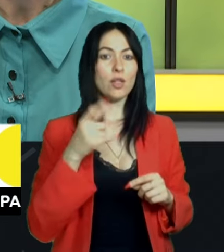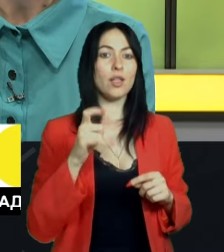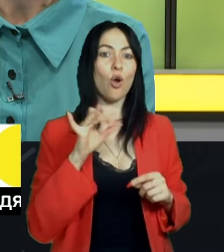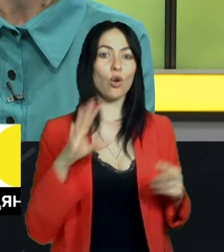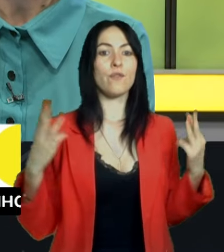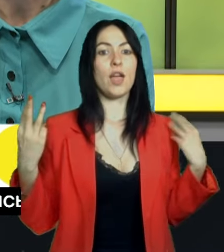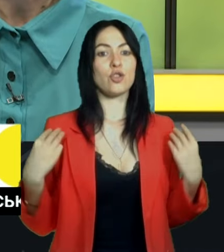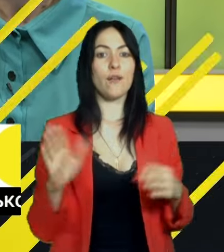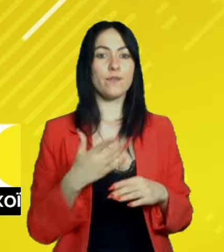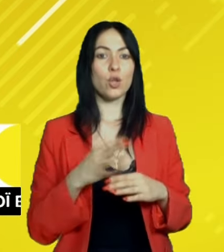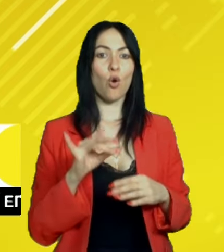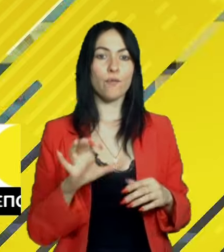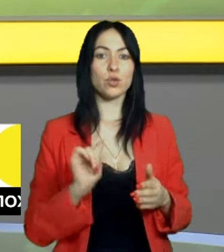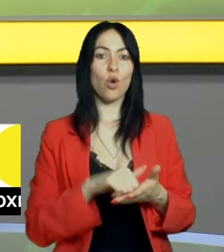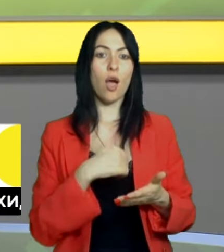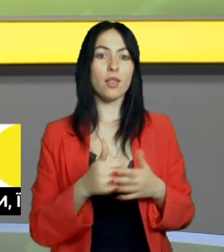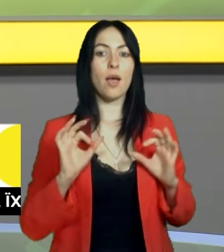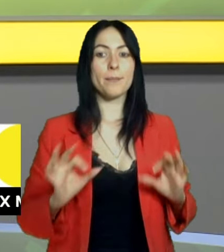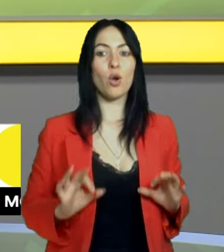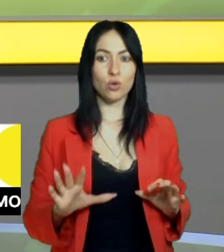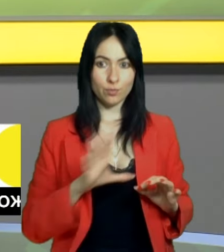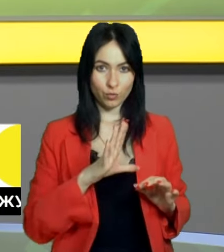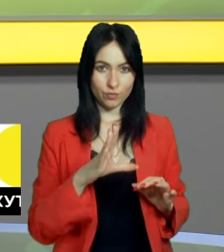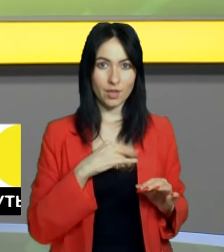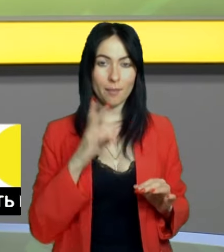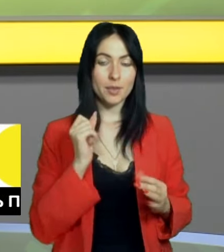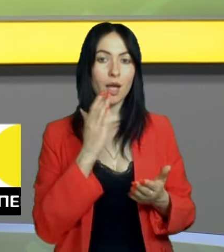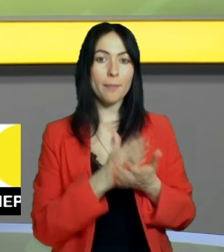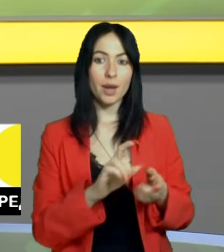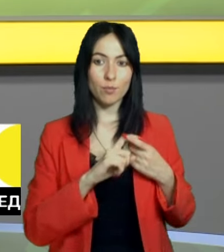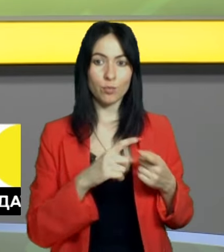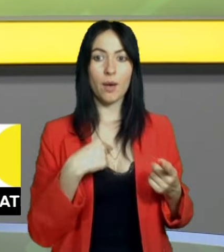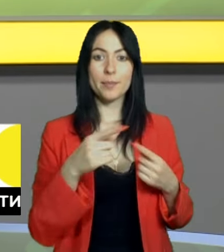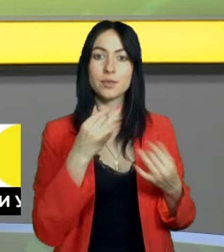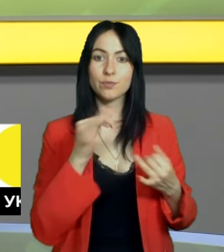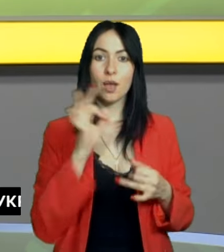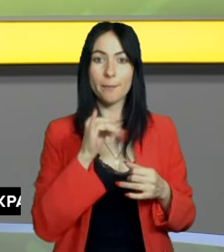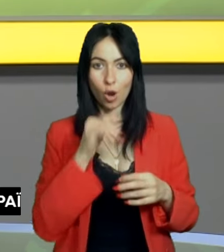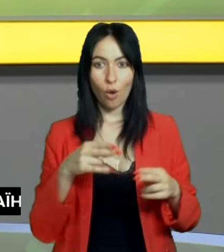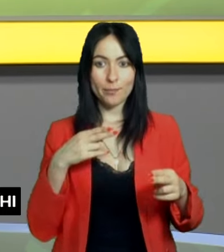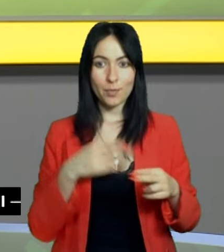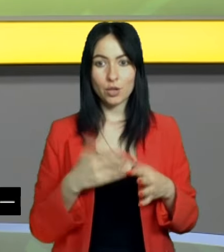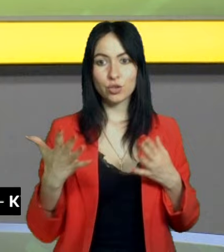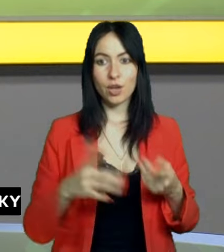Офісу Генпрокурора, був з нами на прямому зв'язку. З ним говорили про обмеження, які стосуються роботи гральних веб-сайтів. Дякую перегляд!